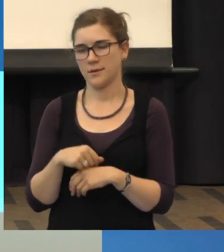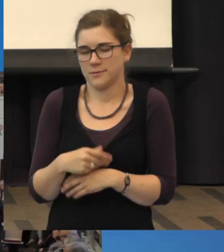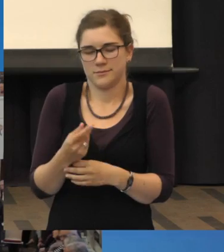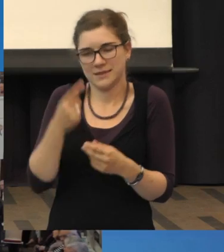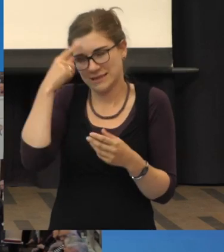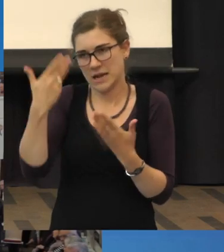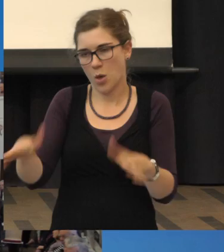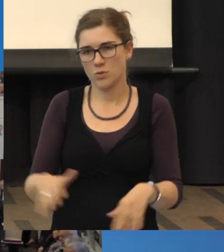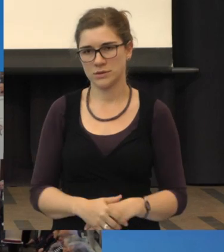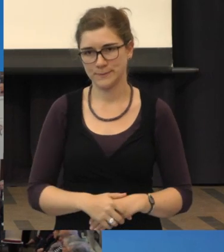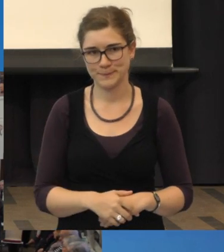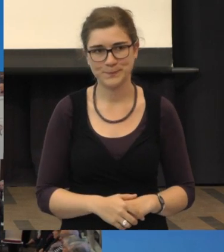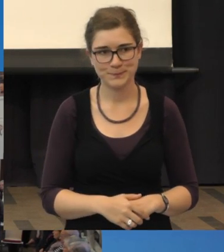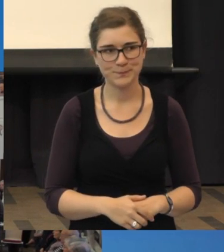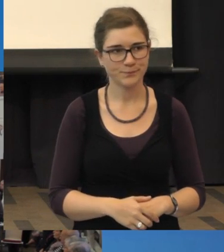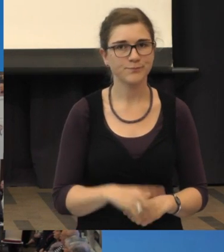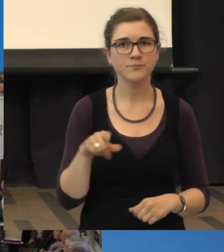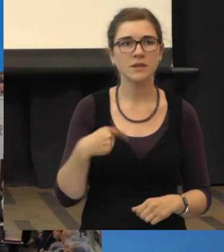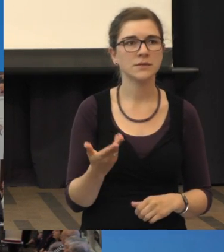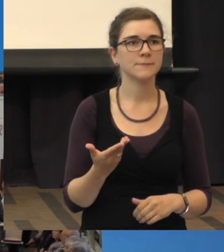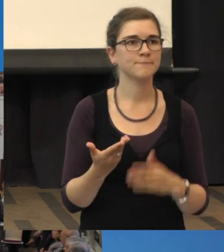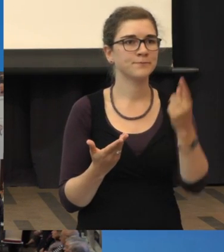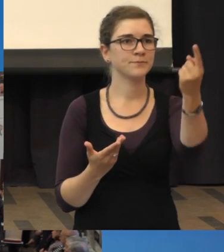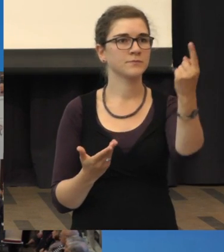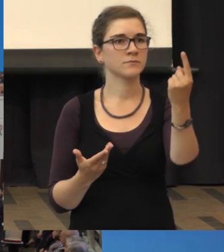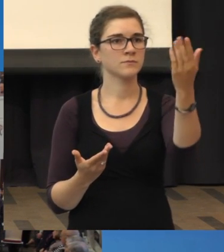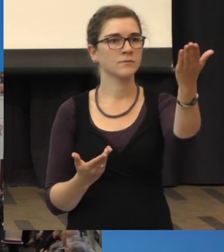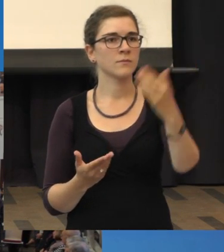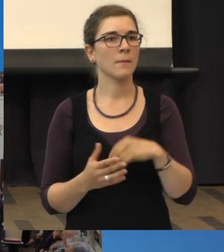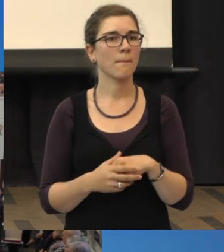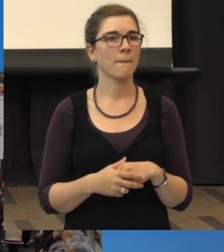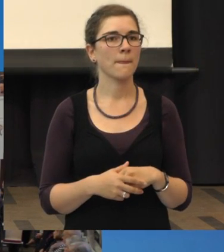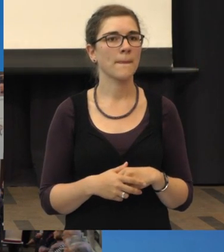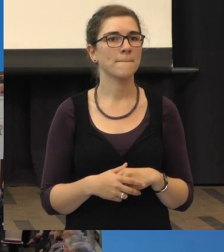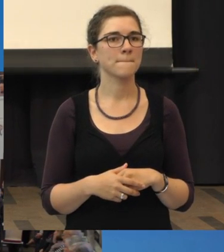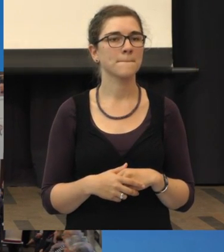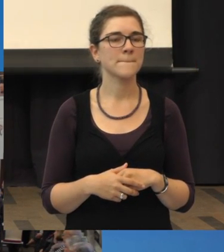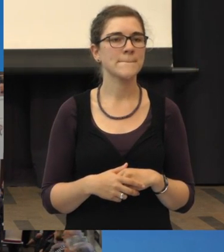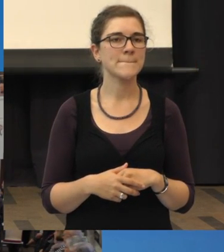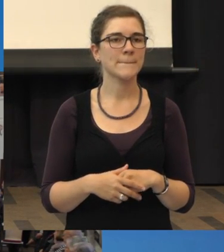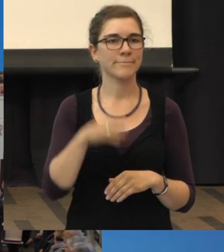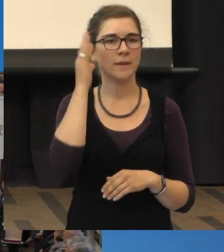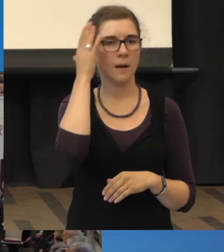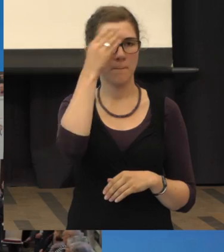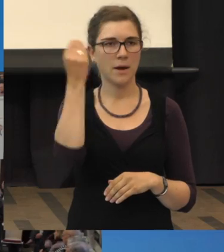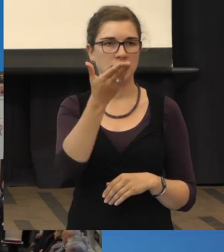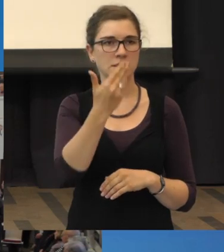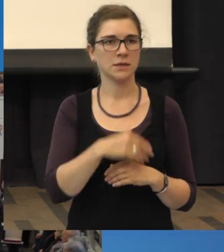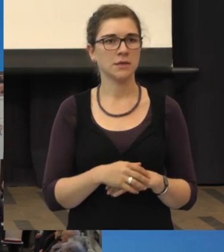So, die nächste Frage bitte. Augenblick, der Herr sitzt mir sehr nahe. Hier, da gehe ich mal hin. Entschuldigung.